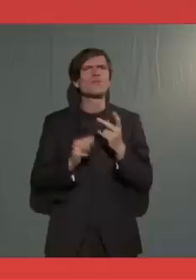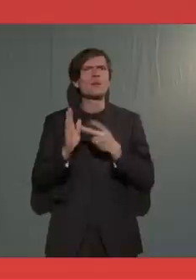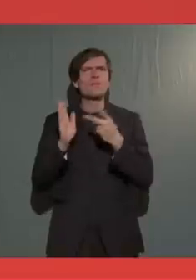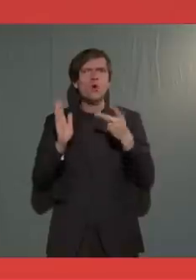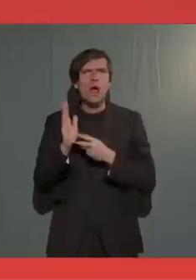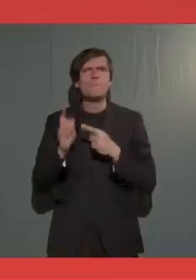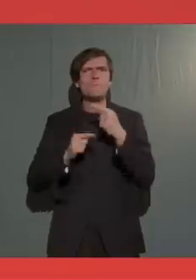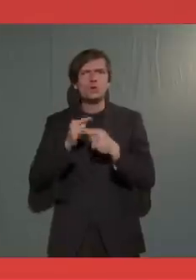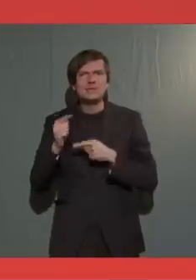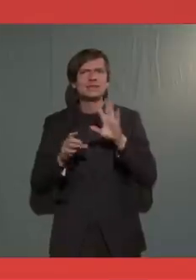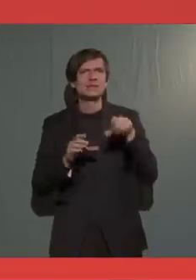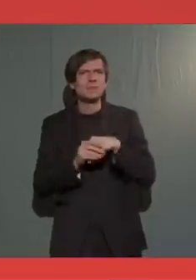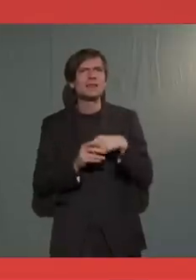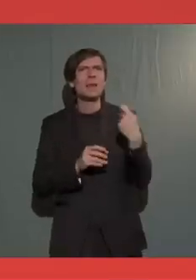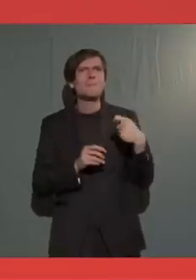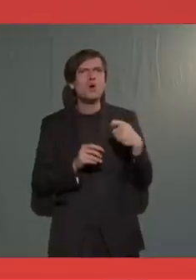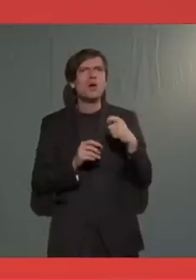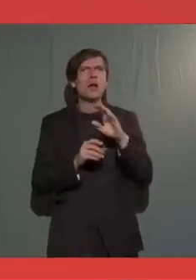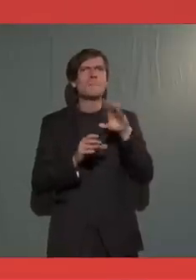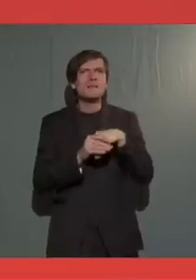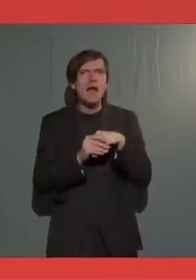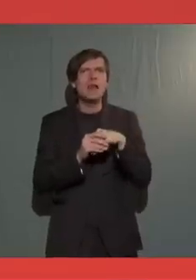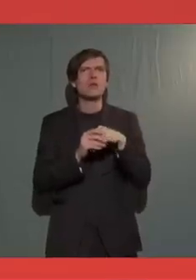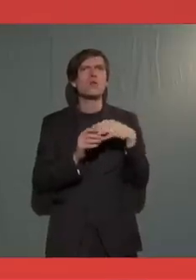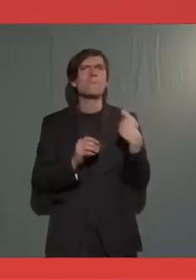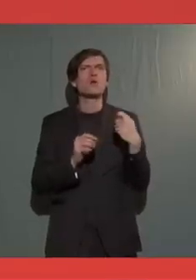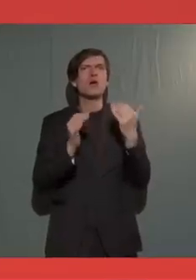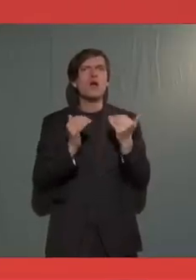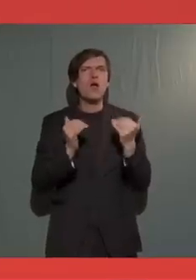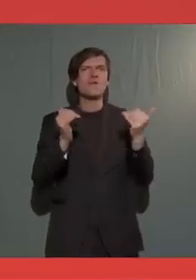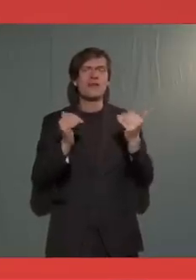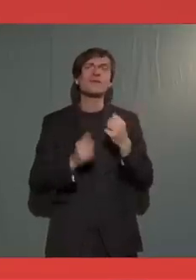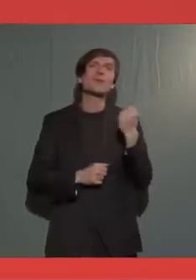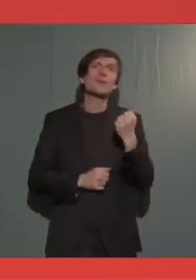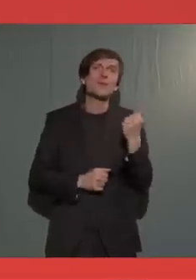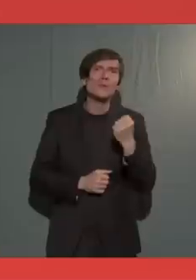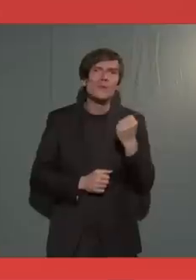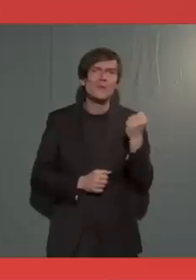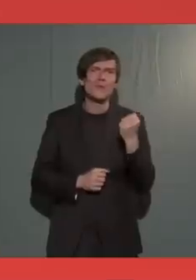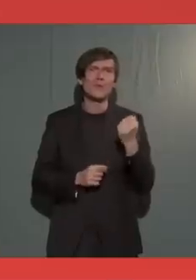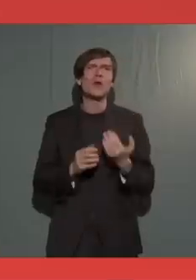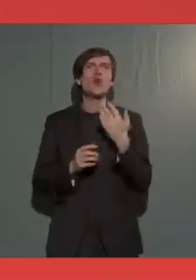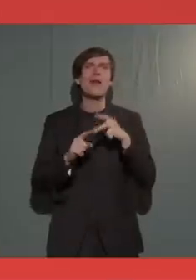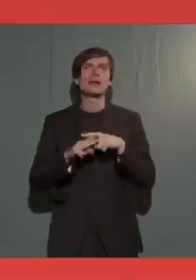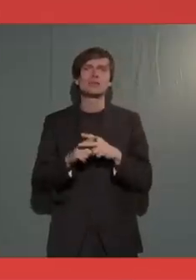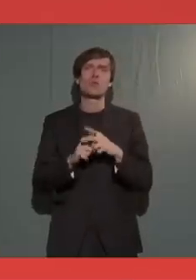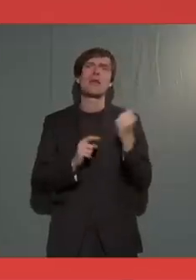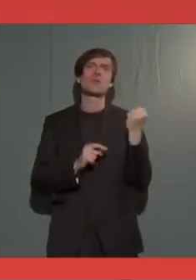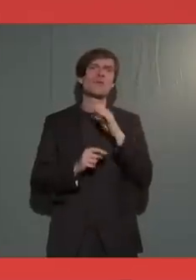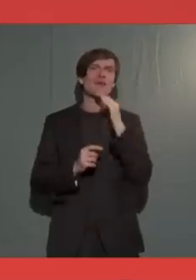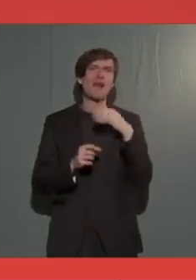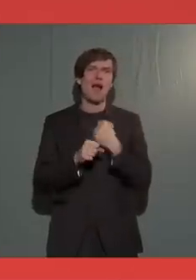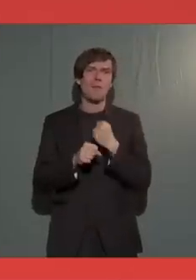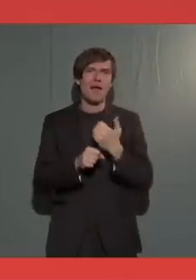Programms mit Bürgerbeteiligung und der Bürgerkonvent, ein völlig neues Instrument. Das, was jetzt vor uns steht mit dem